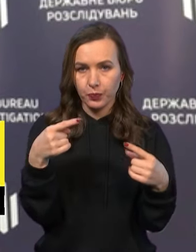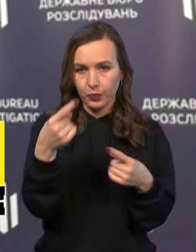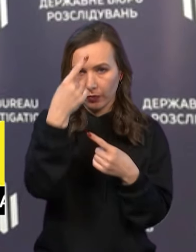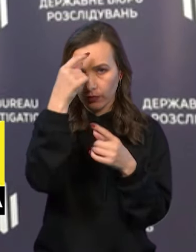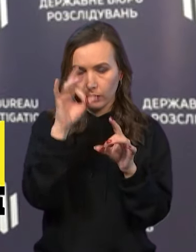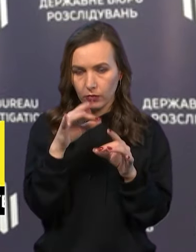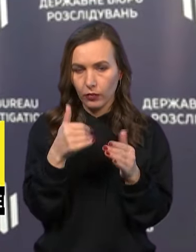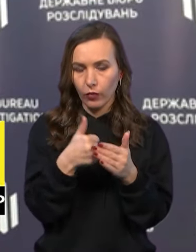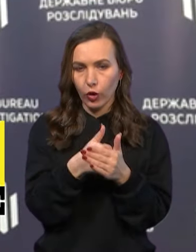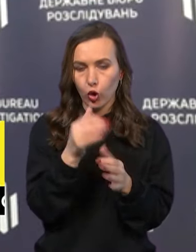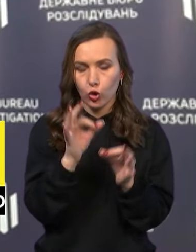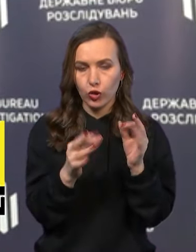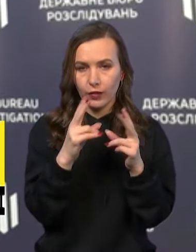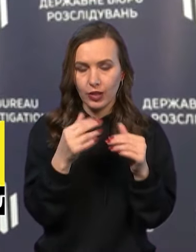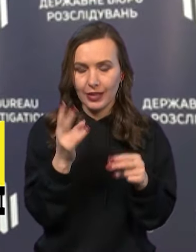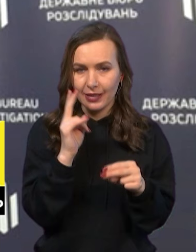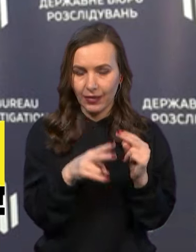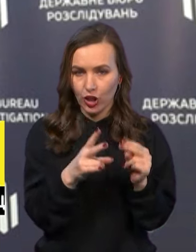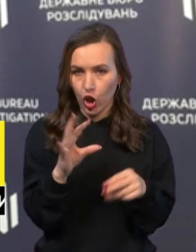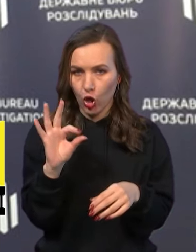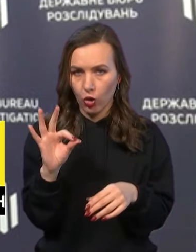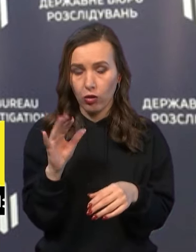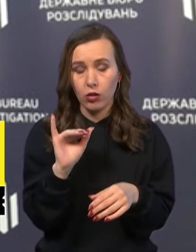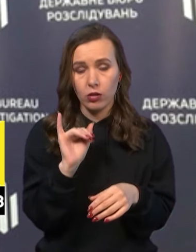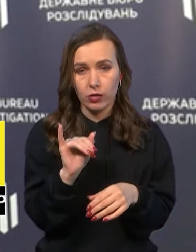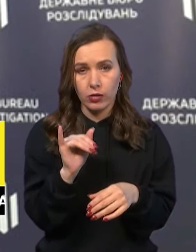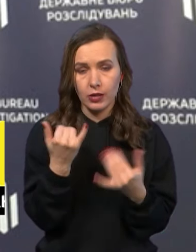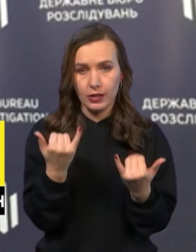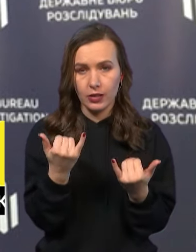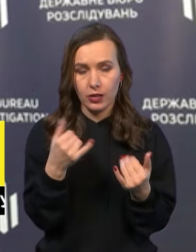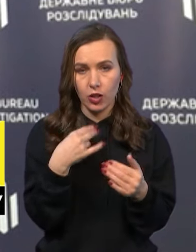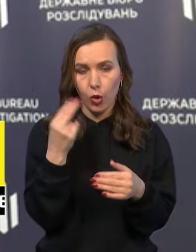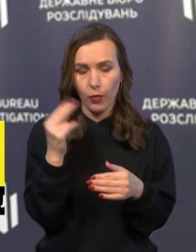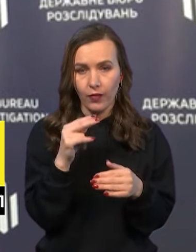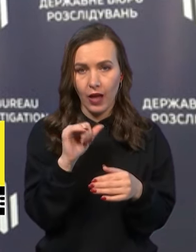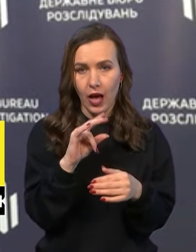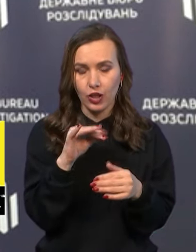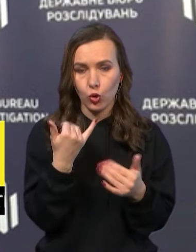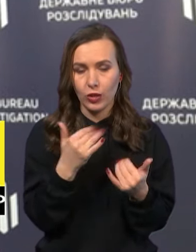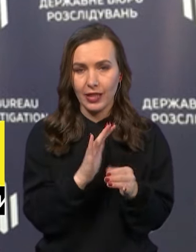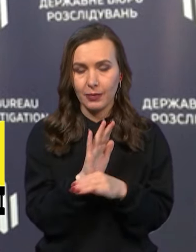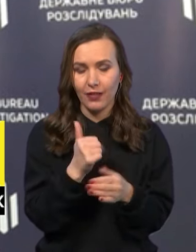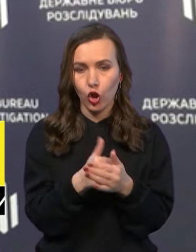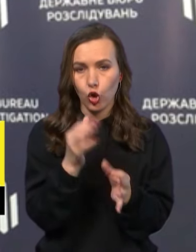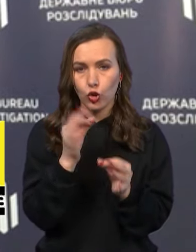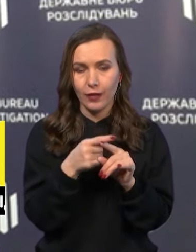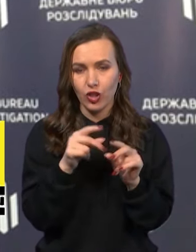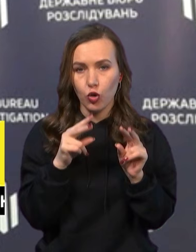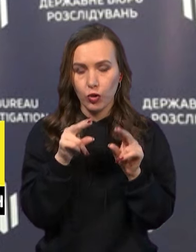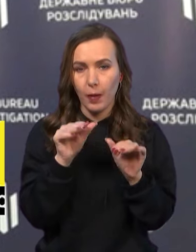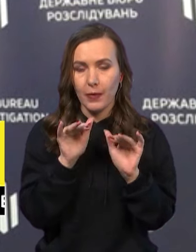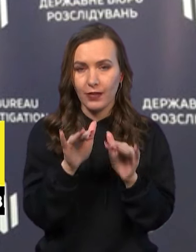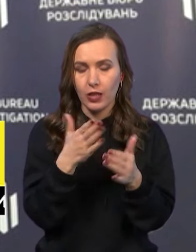досудове розслідування завершено, і зараз обвинувальний акт вже направлено до суду, і у цьому кримінальному